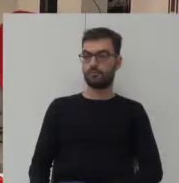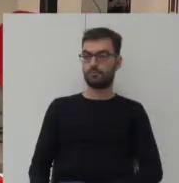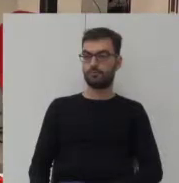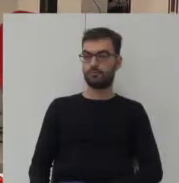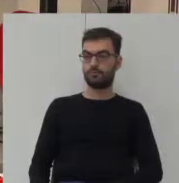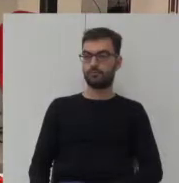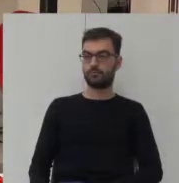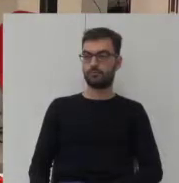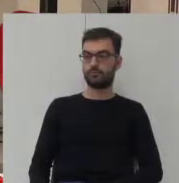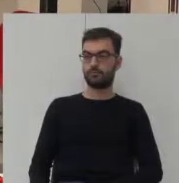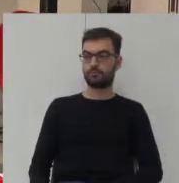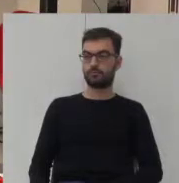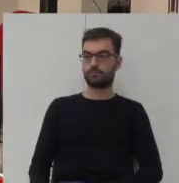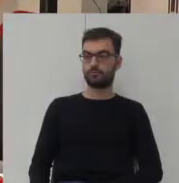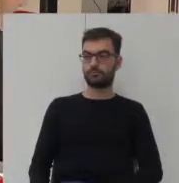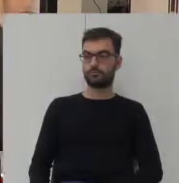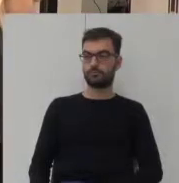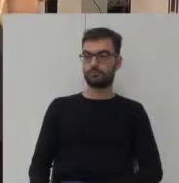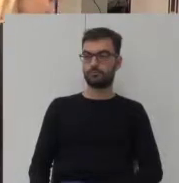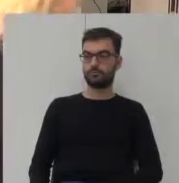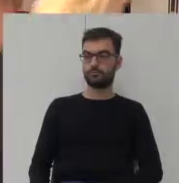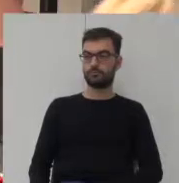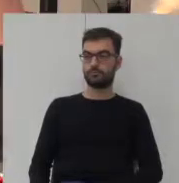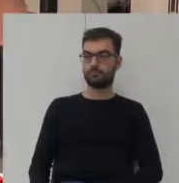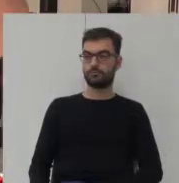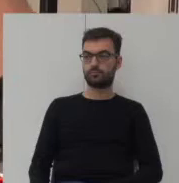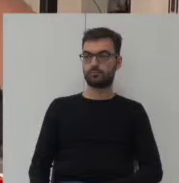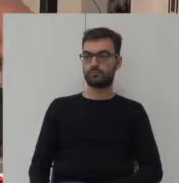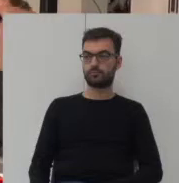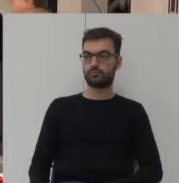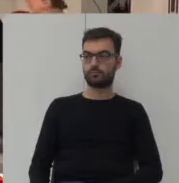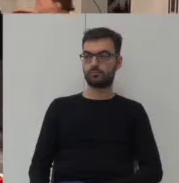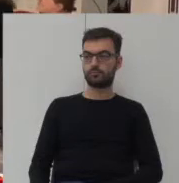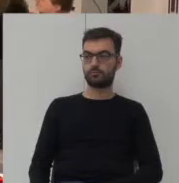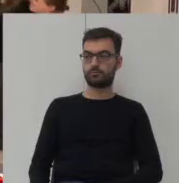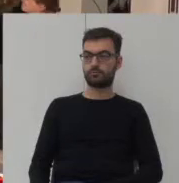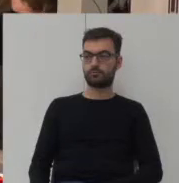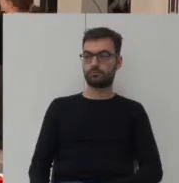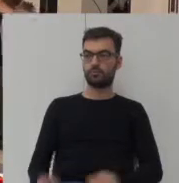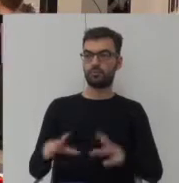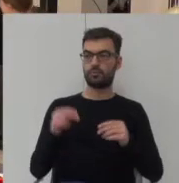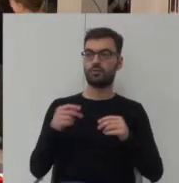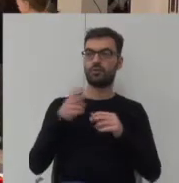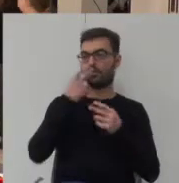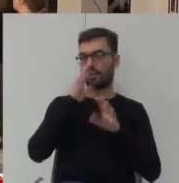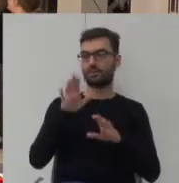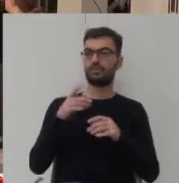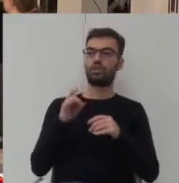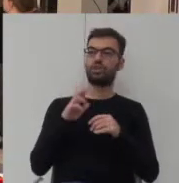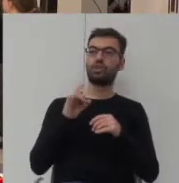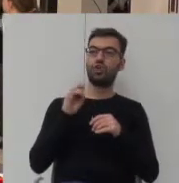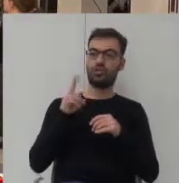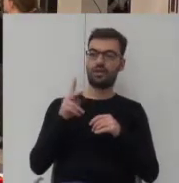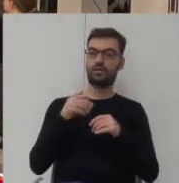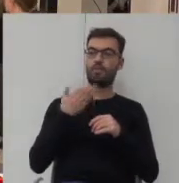pani może tam poproszę dla równowagi i zaczynamy od prezentacji Grzegorza Gątka i Moniki